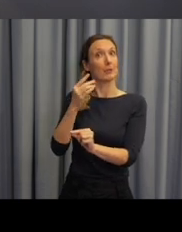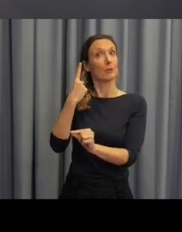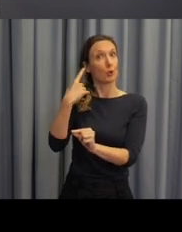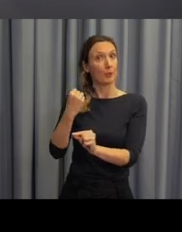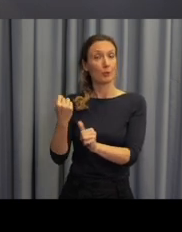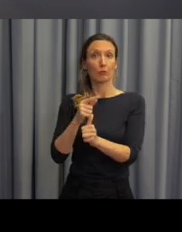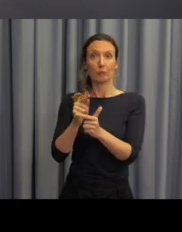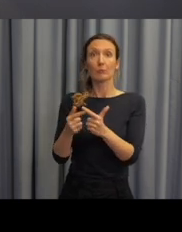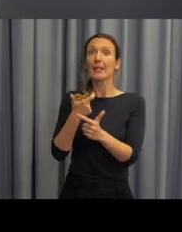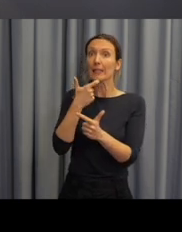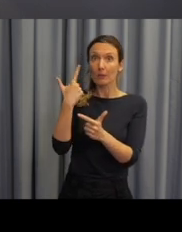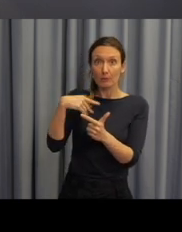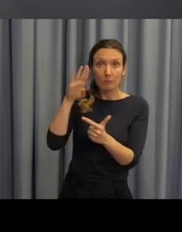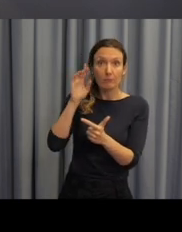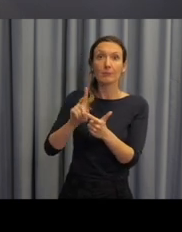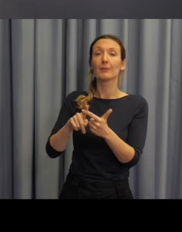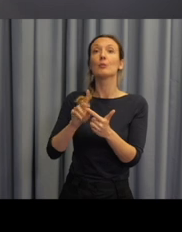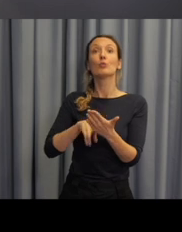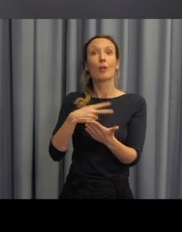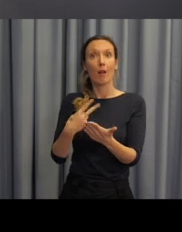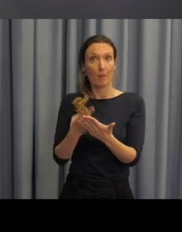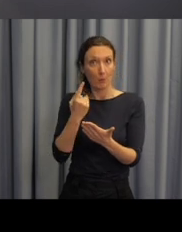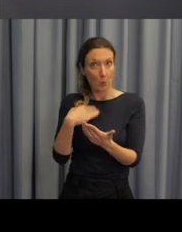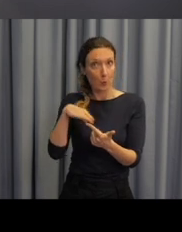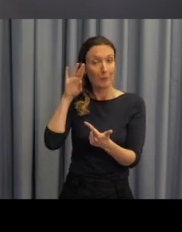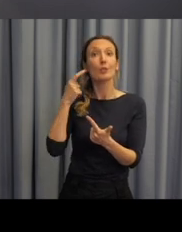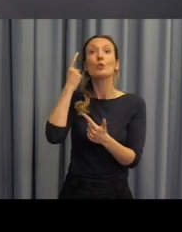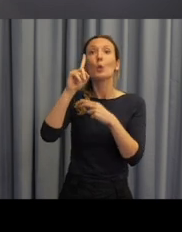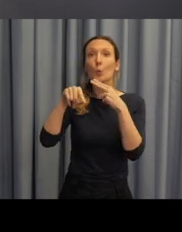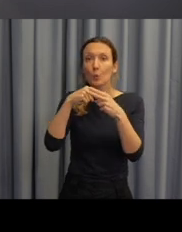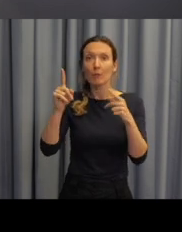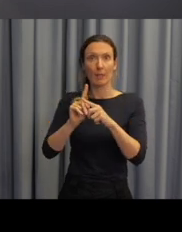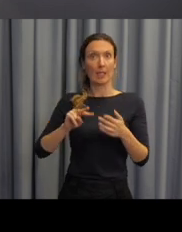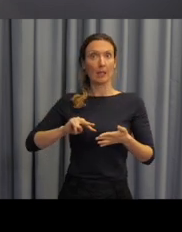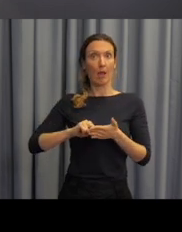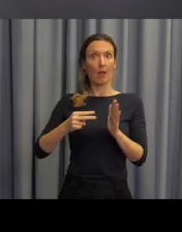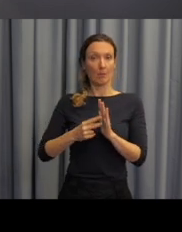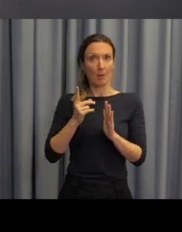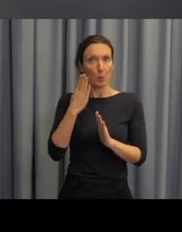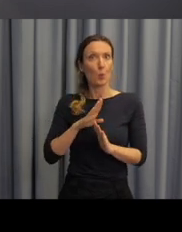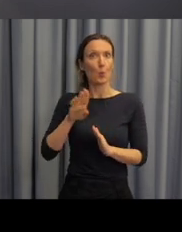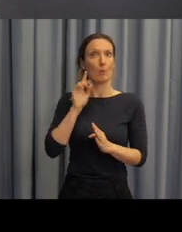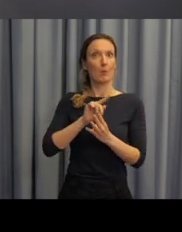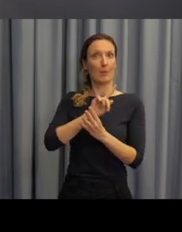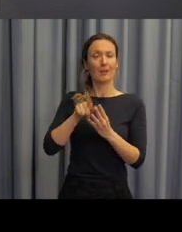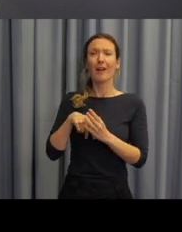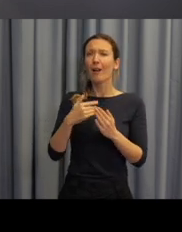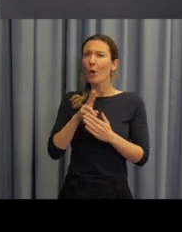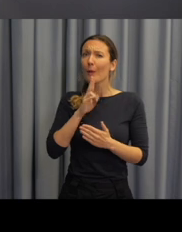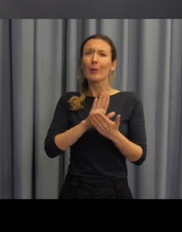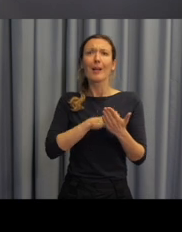které by učitel tohoto předmětu měl mít od kompetenci jazykových, překladatelských,